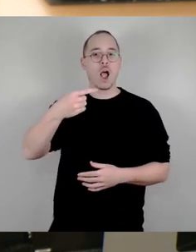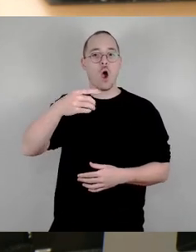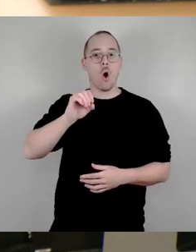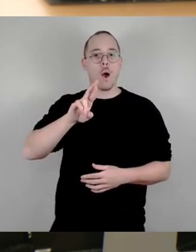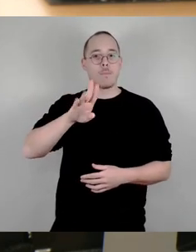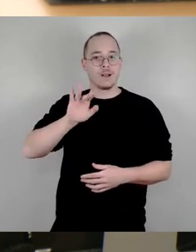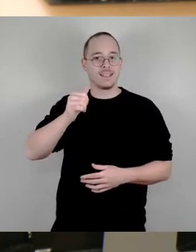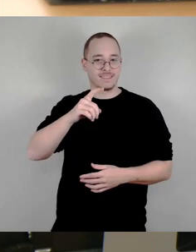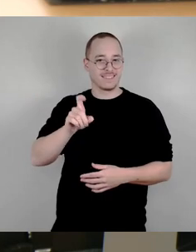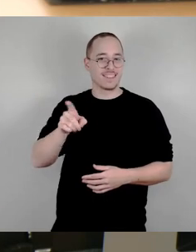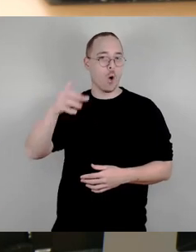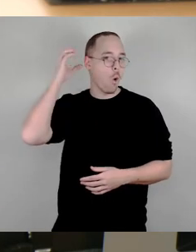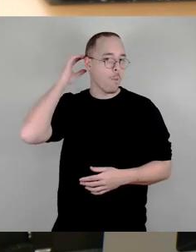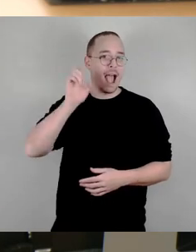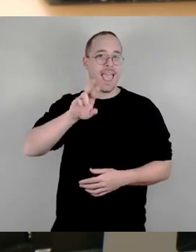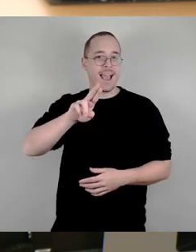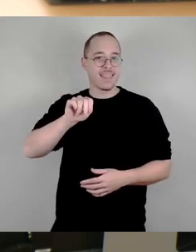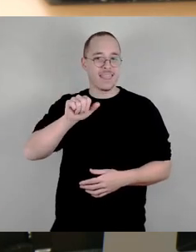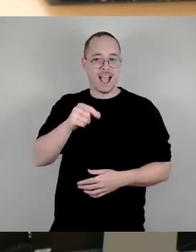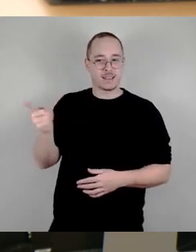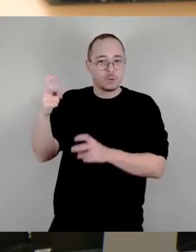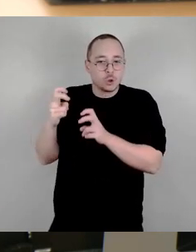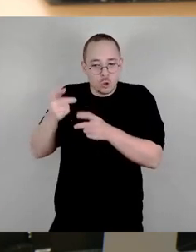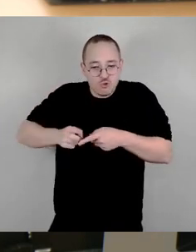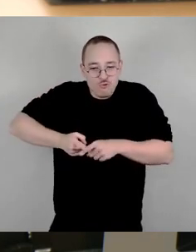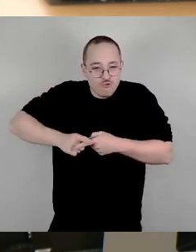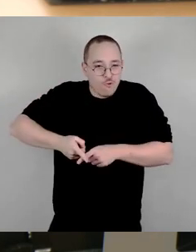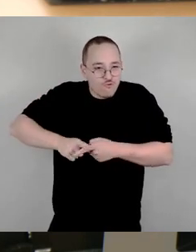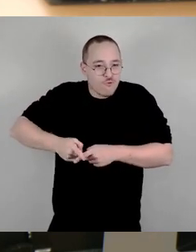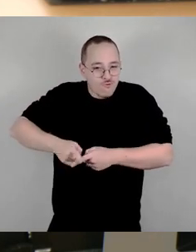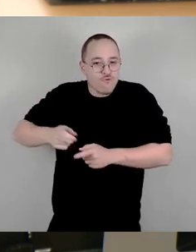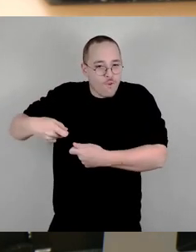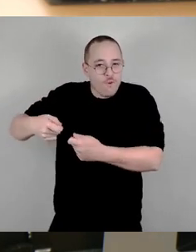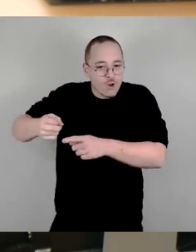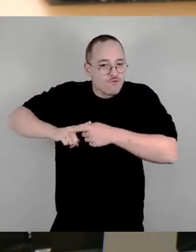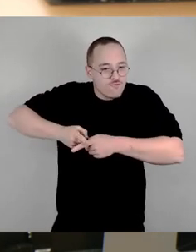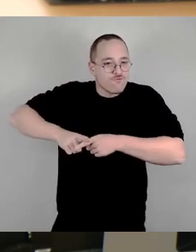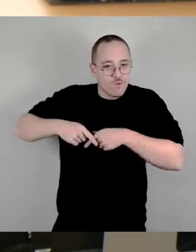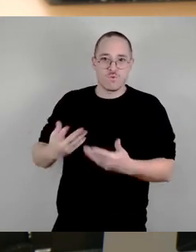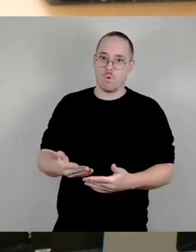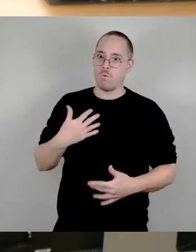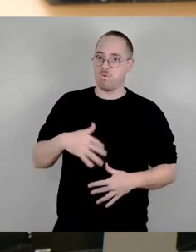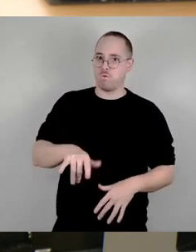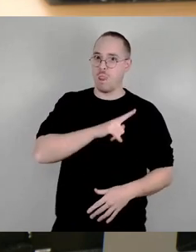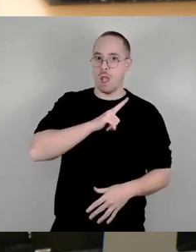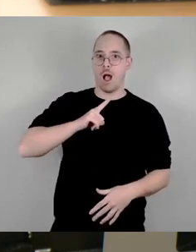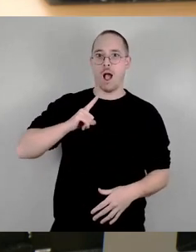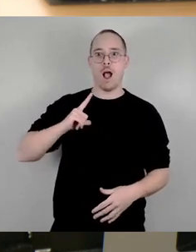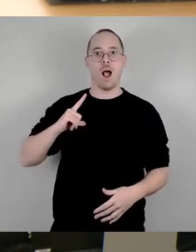stricken, meine Damen und Herren. Und vor allem, wenn wir uns mal vor Augen führen, es gibt ja immer wieder